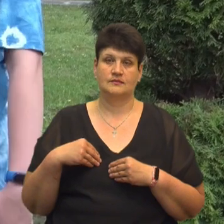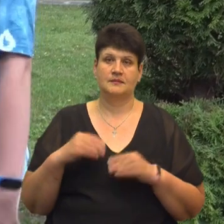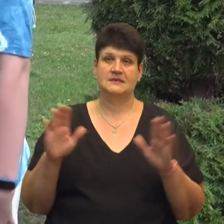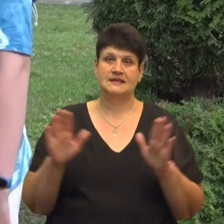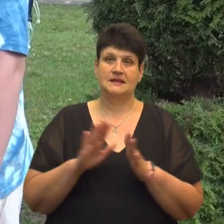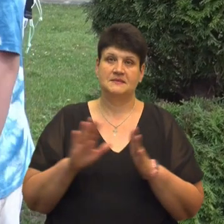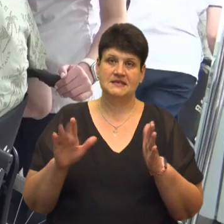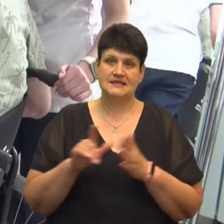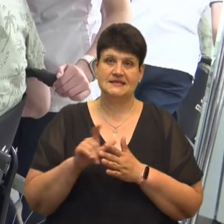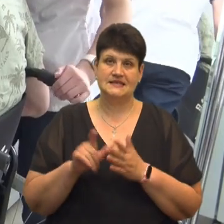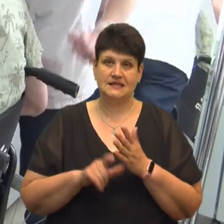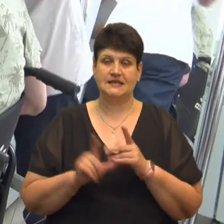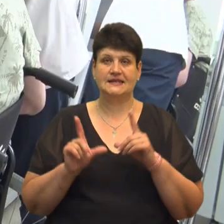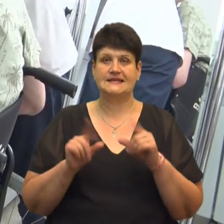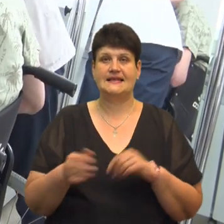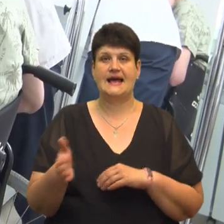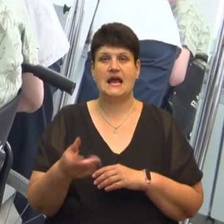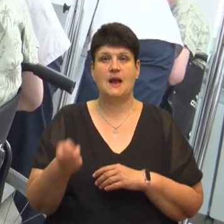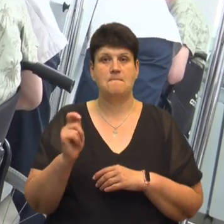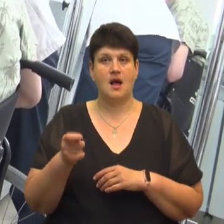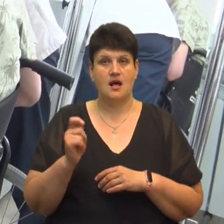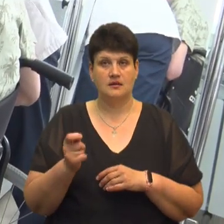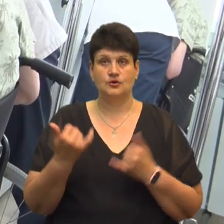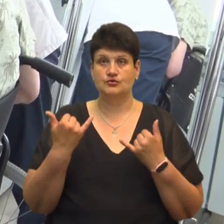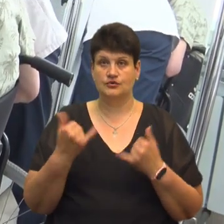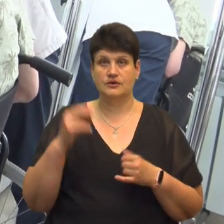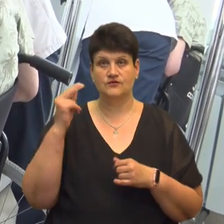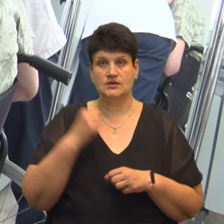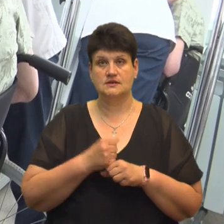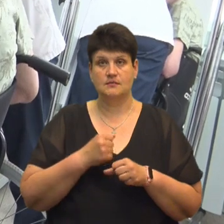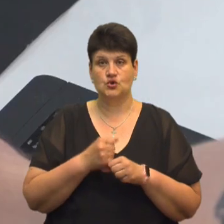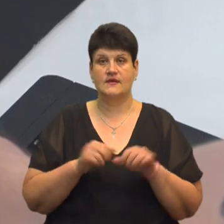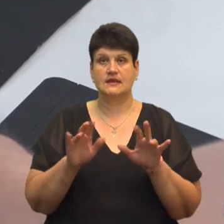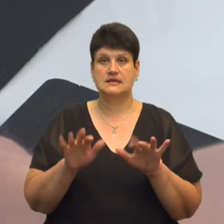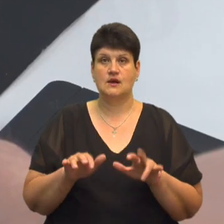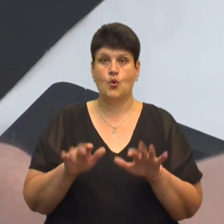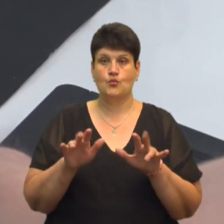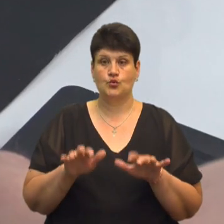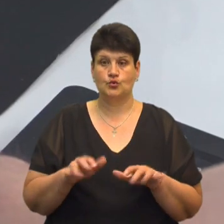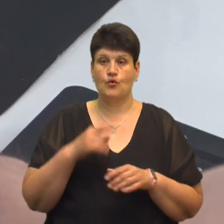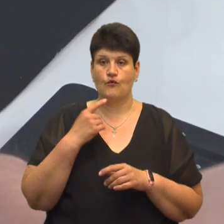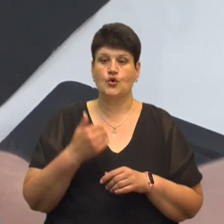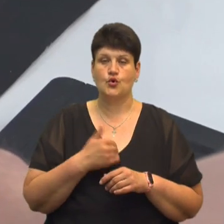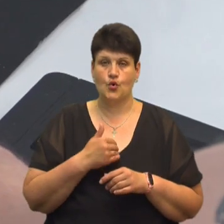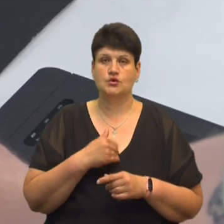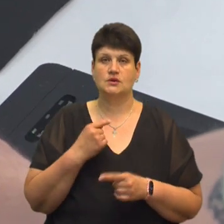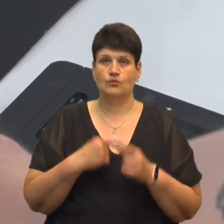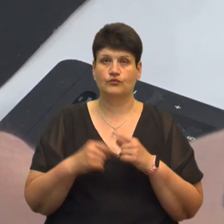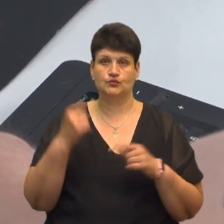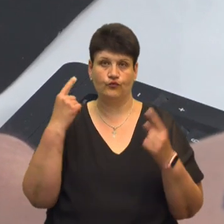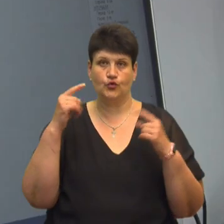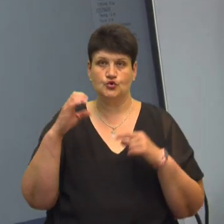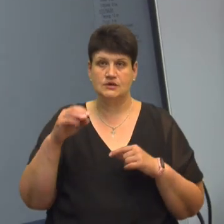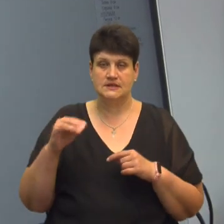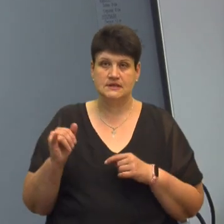їздили на рибалку. Сьогодні Олександр заново вчиться працювати за комп'ютером. Каже, хоче повернутися до творчості.